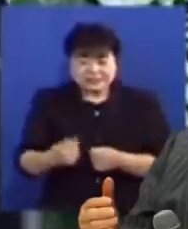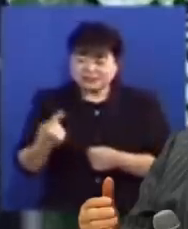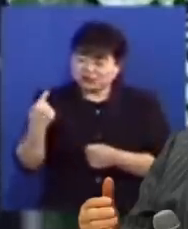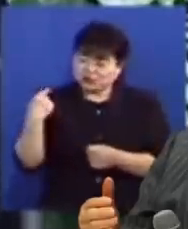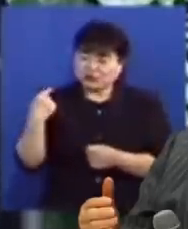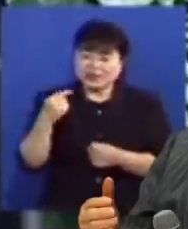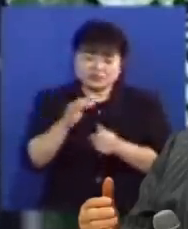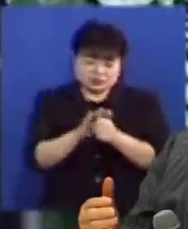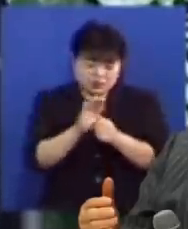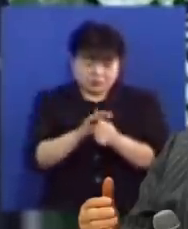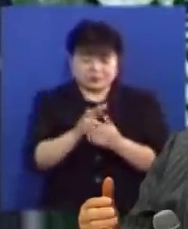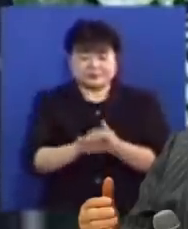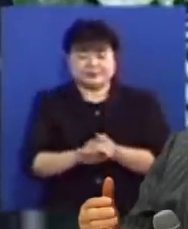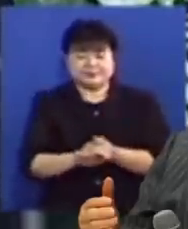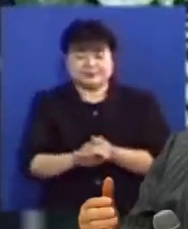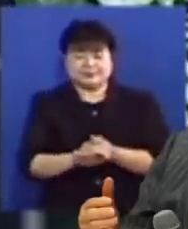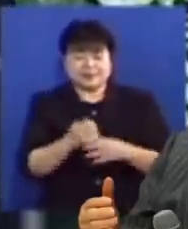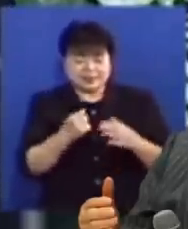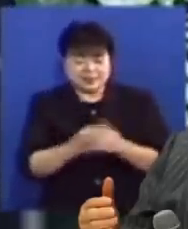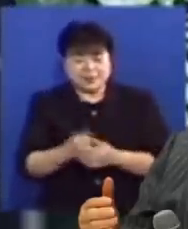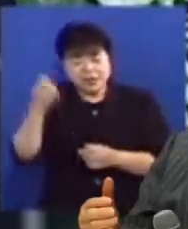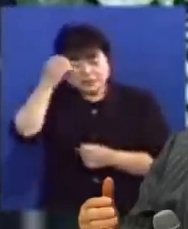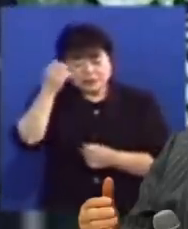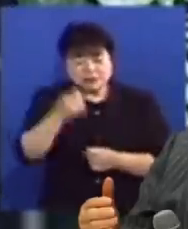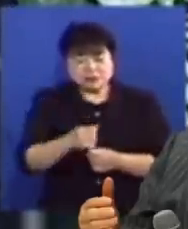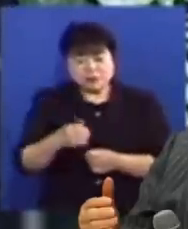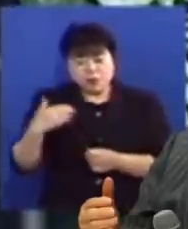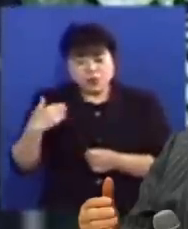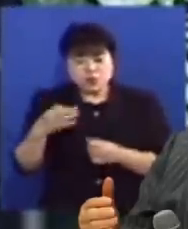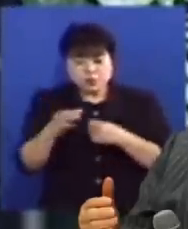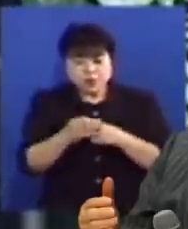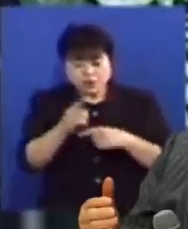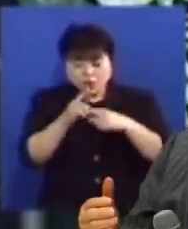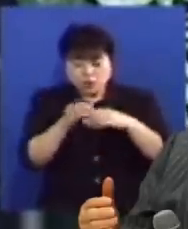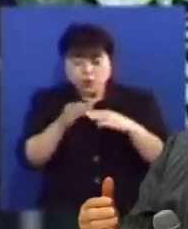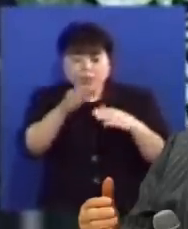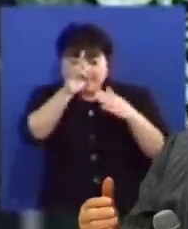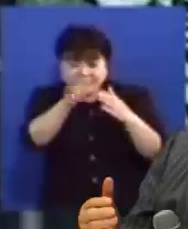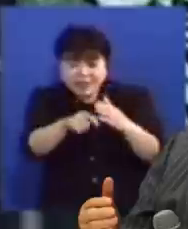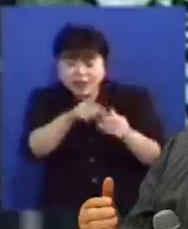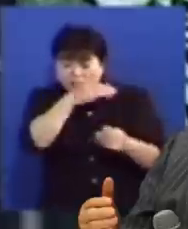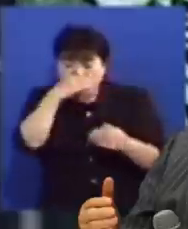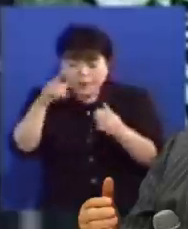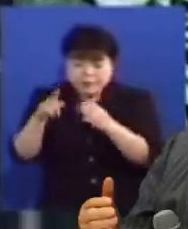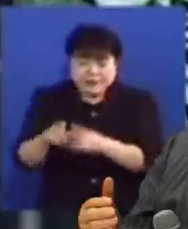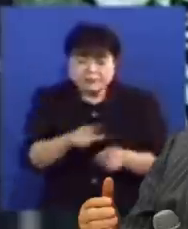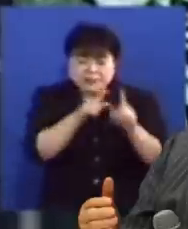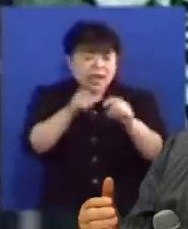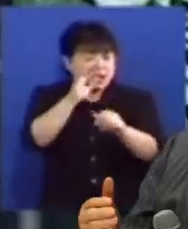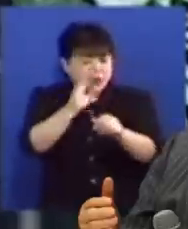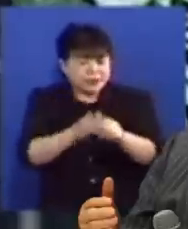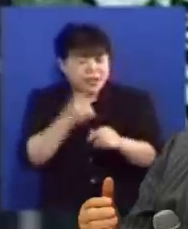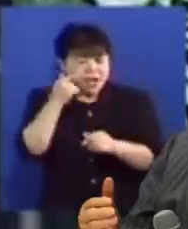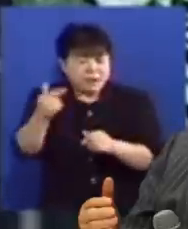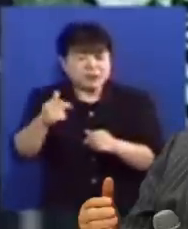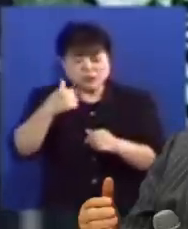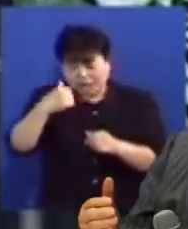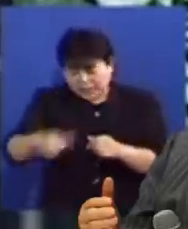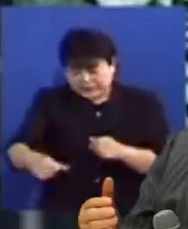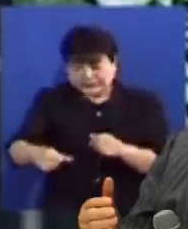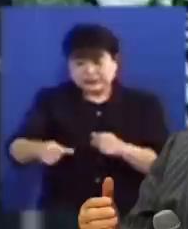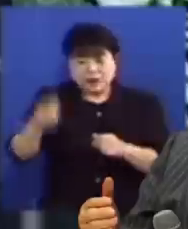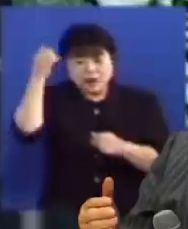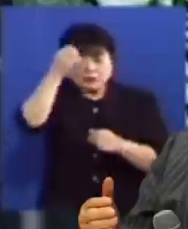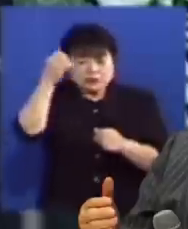배우에서 역사하고 계신 것입니다 그렇기 때문에 성령을 모르고는 교회 시대에 올바른 신앙을 할 수가 없습니다 아버지도 아들도